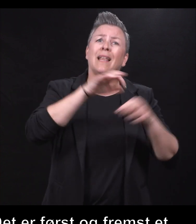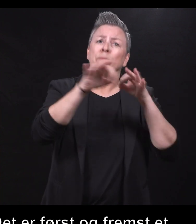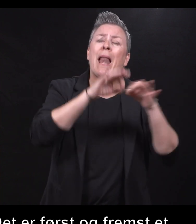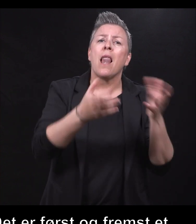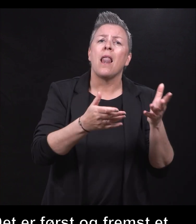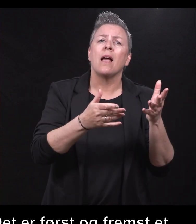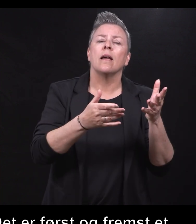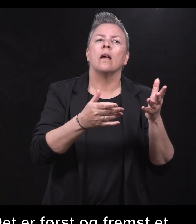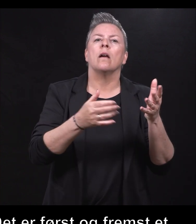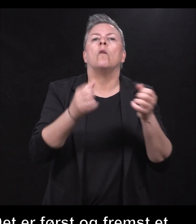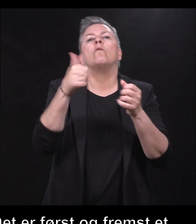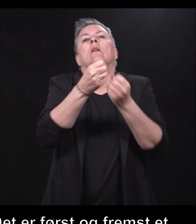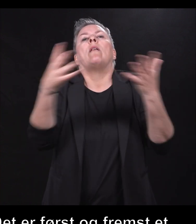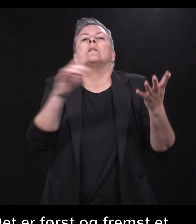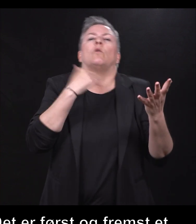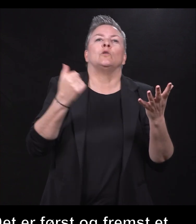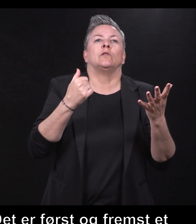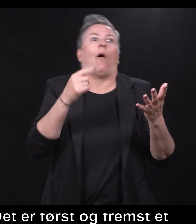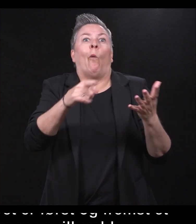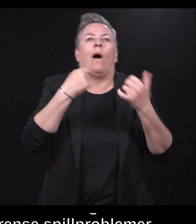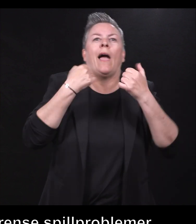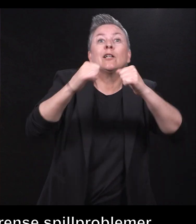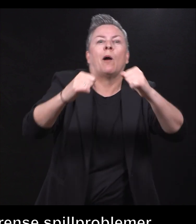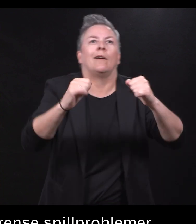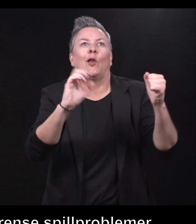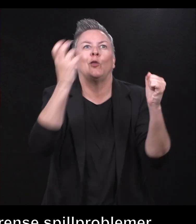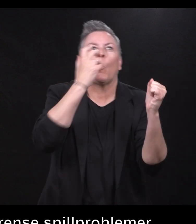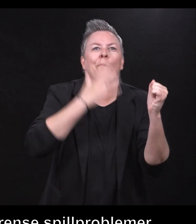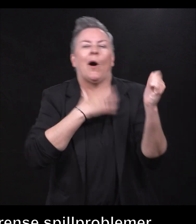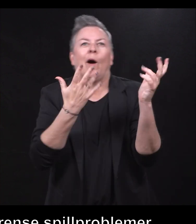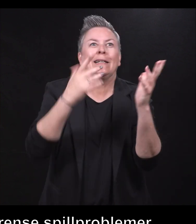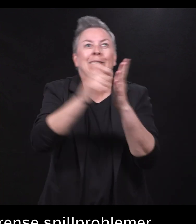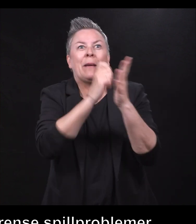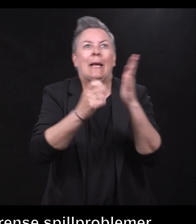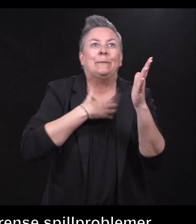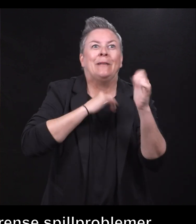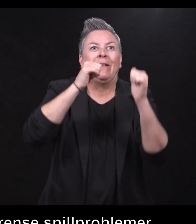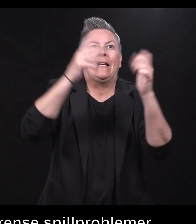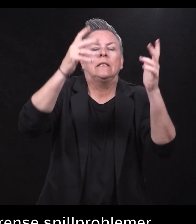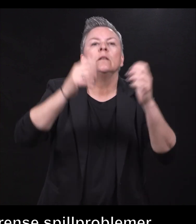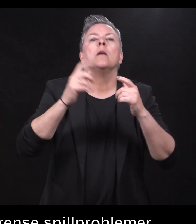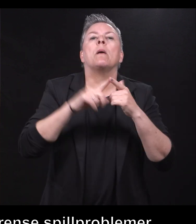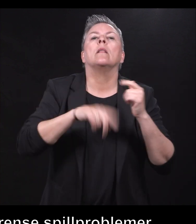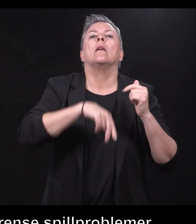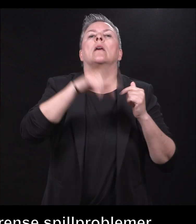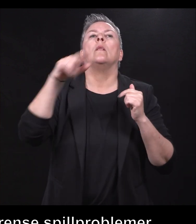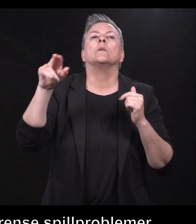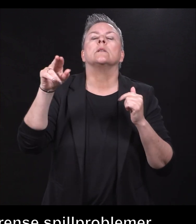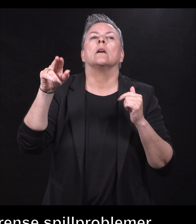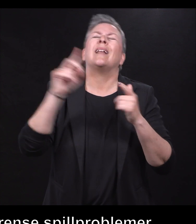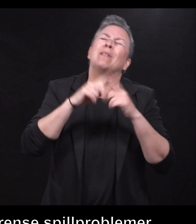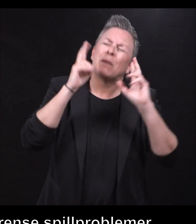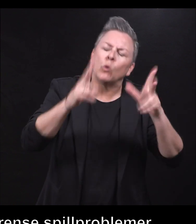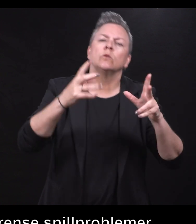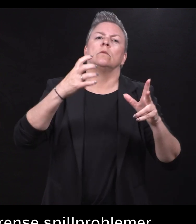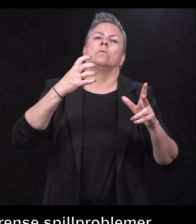fleste også representerer det et engasjement og en fin drøm, ikke sant? Men i Norge så har vi, men det er også farlig for noen.